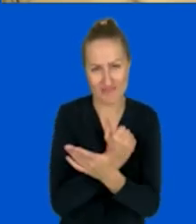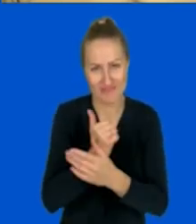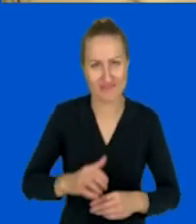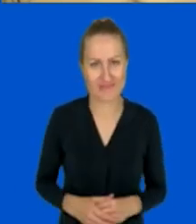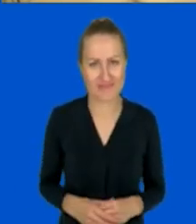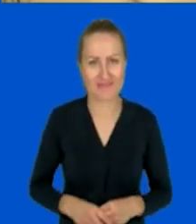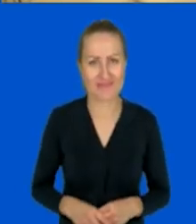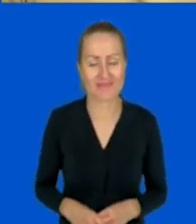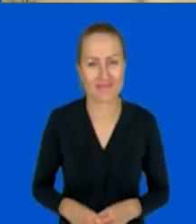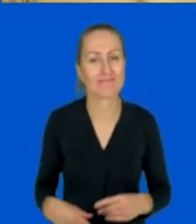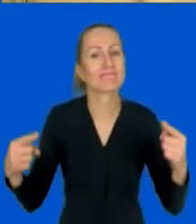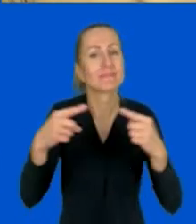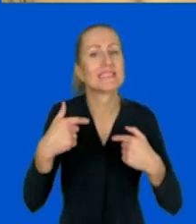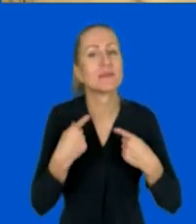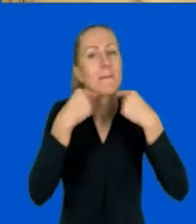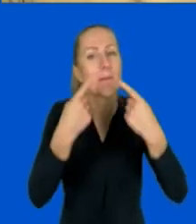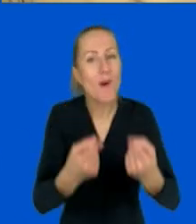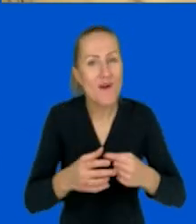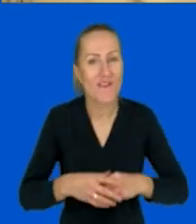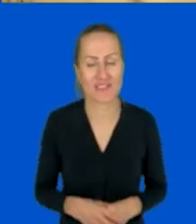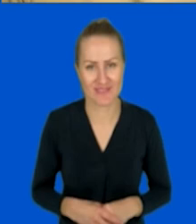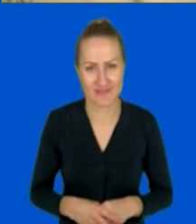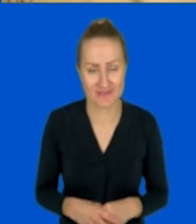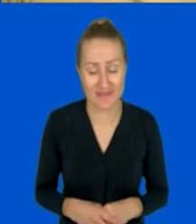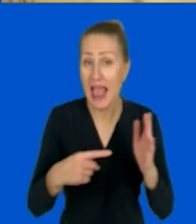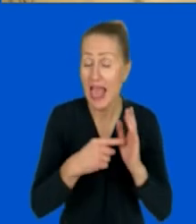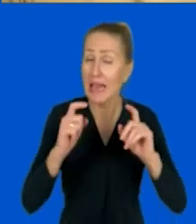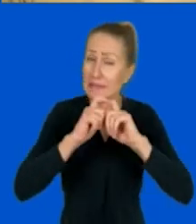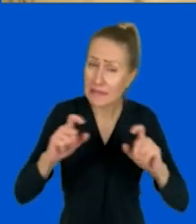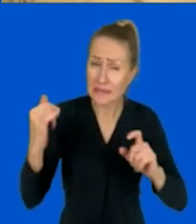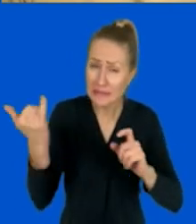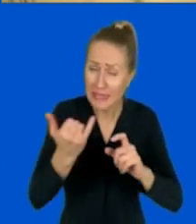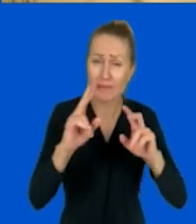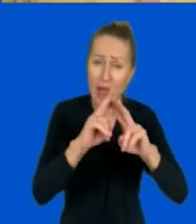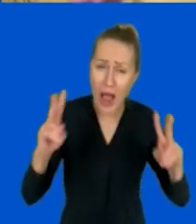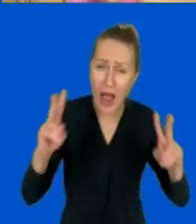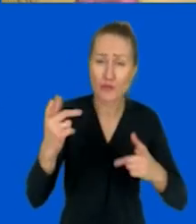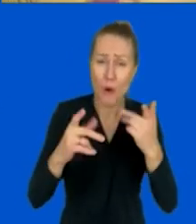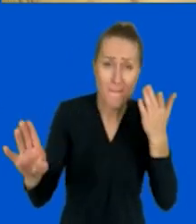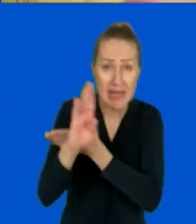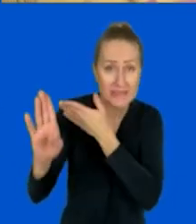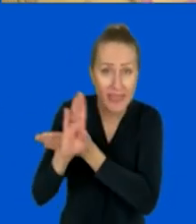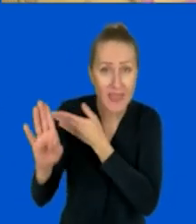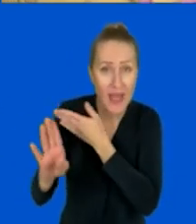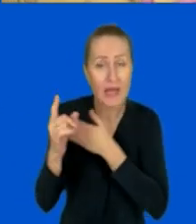Tak jak powiedziałam, podczas każdej prezentacji, którą, którą mam,